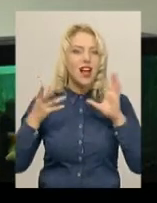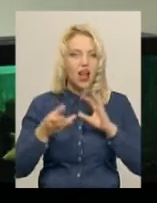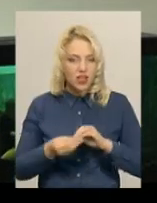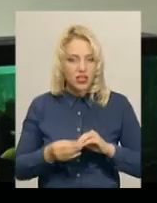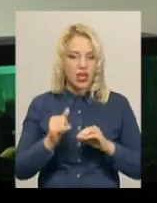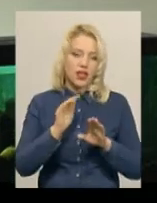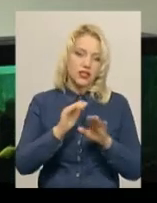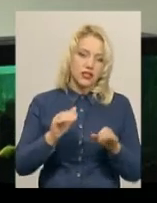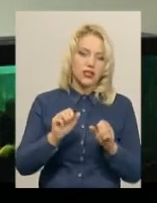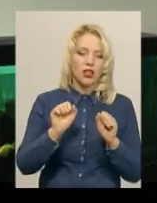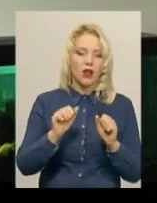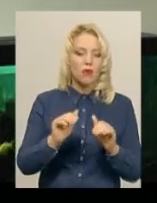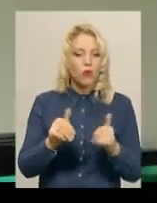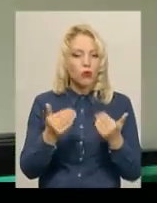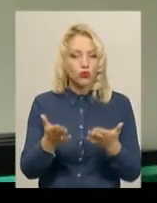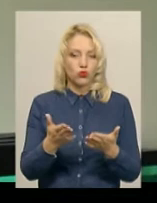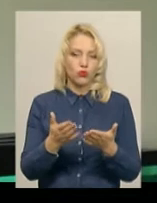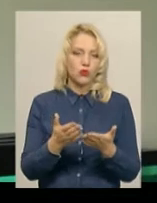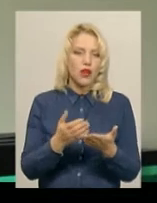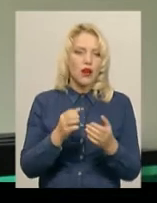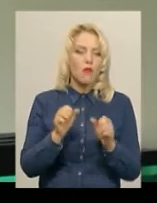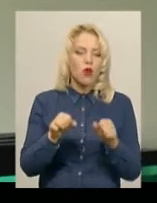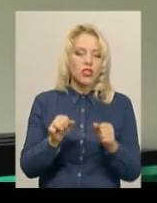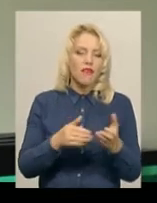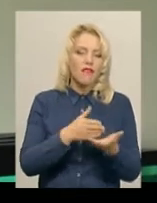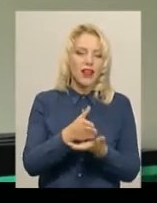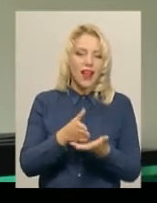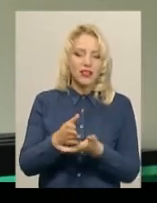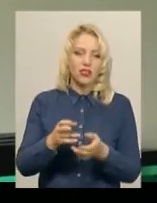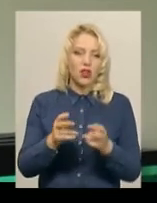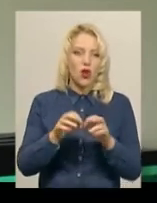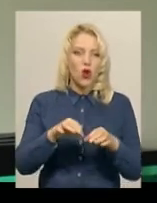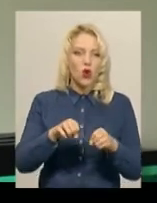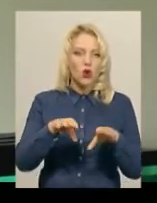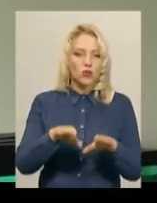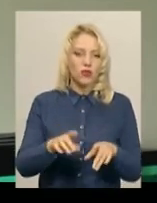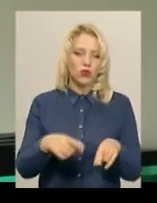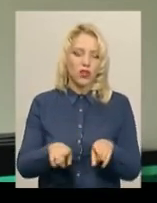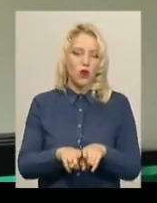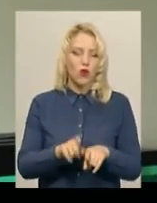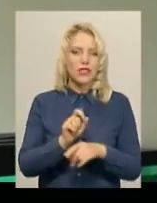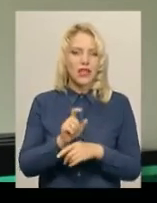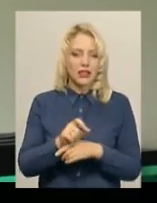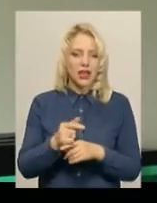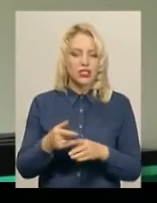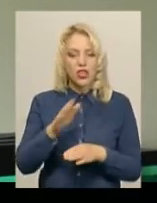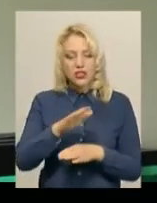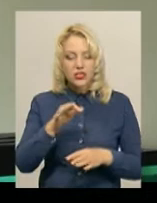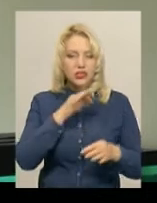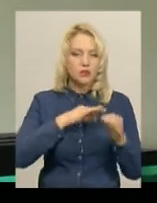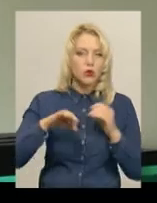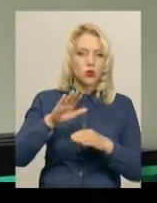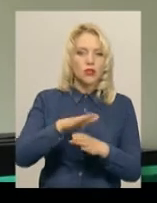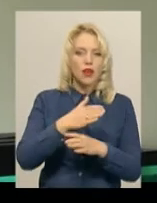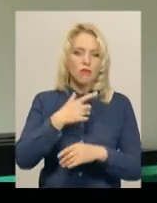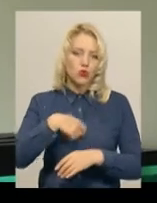можливий варіант розв'язку такої задачі. На турнірі учасники мають можливість поспілкуватись між собою, поспілкуватись